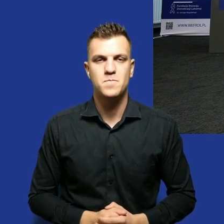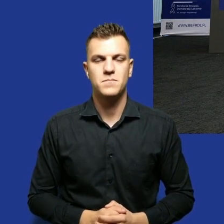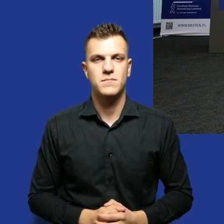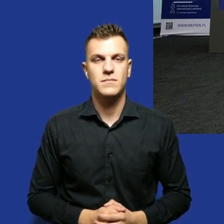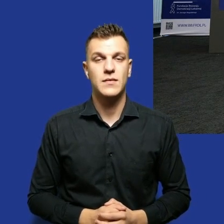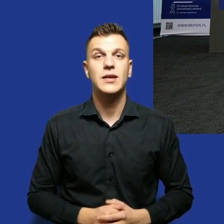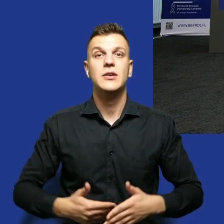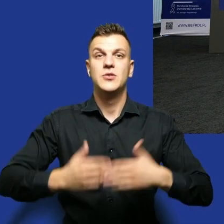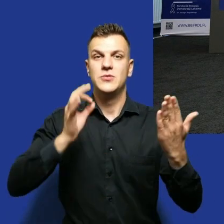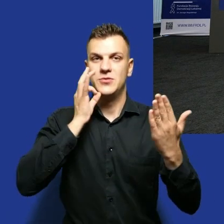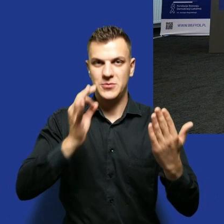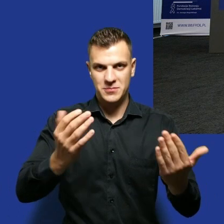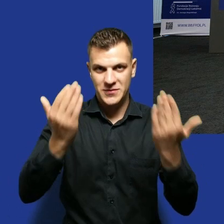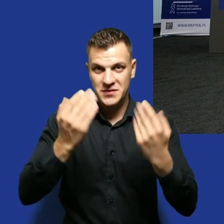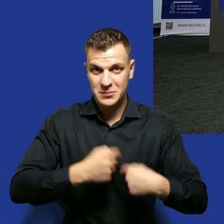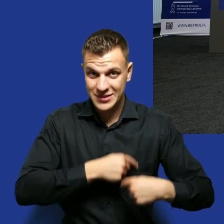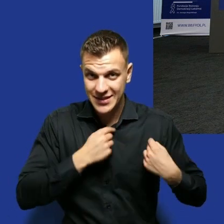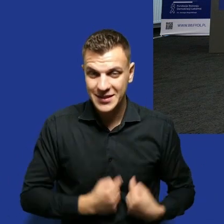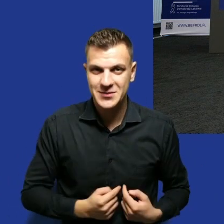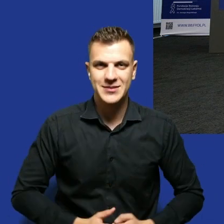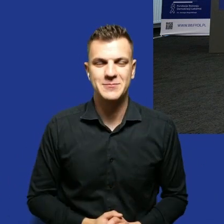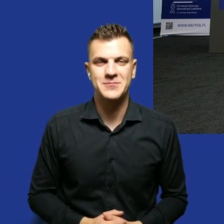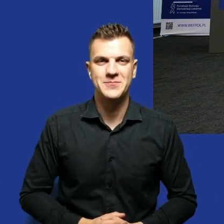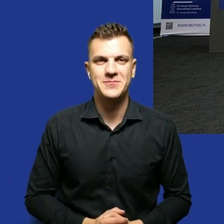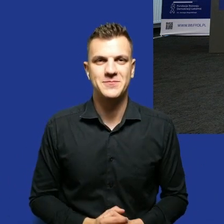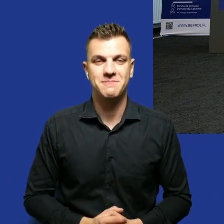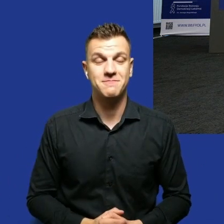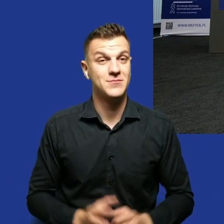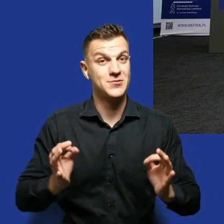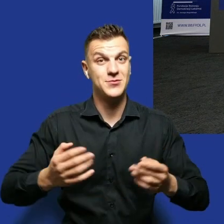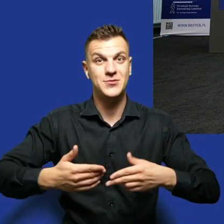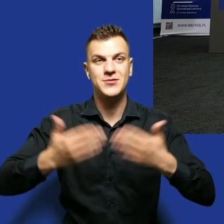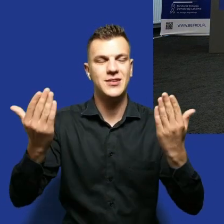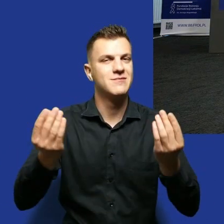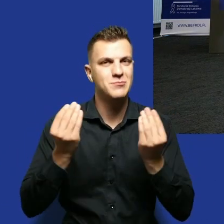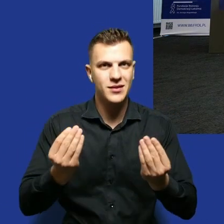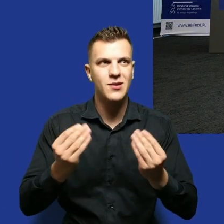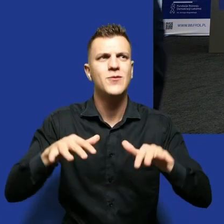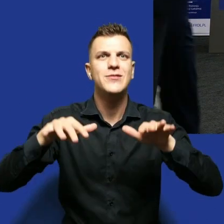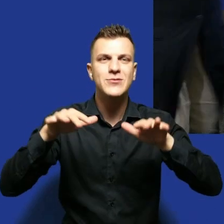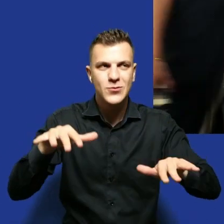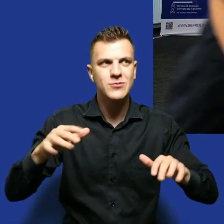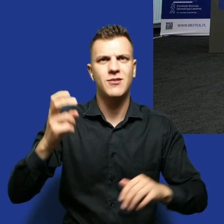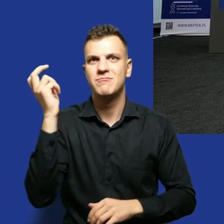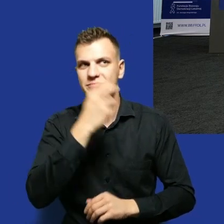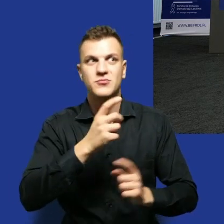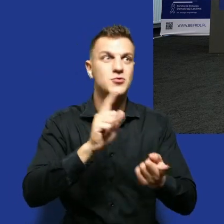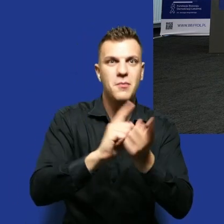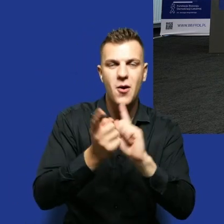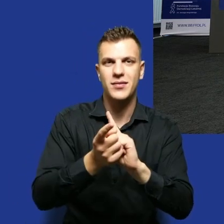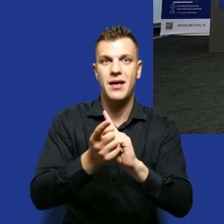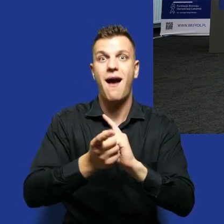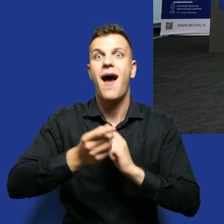Dzień dobry Państwu, witam bardzo serdecznie. Po wspaniałym dniu wiele ciekawych dzisiaj spotkań, a przed nami